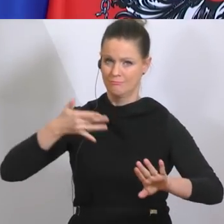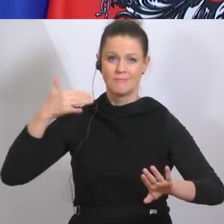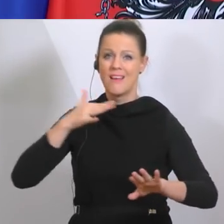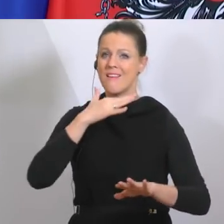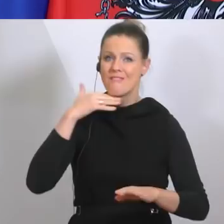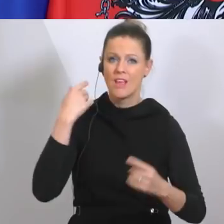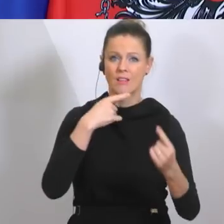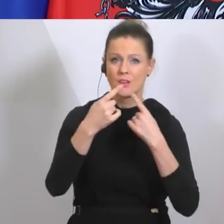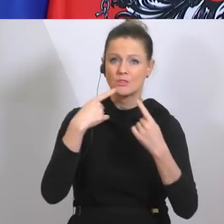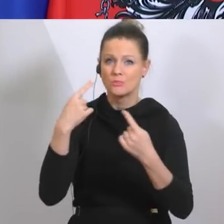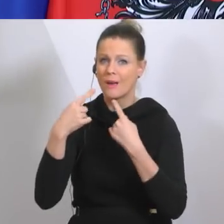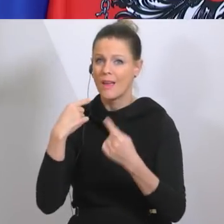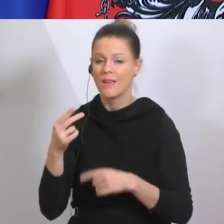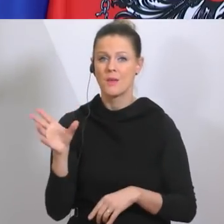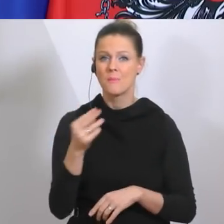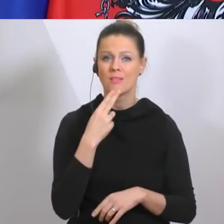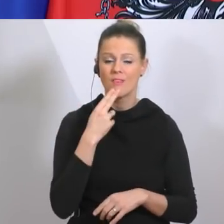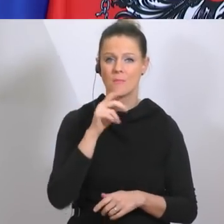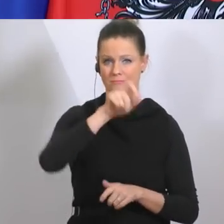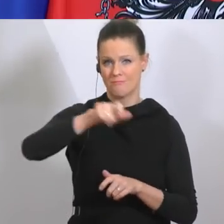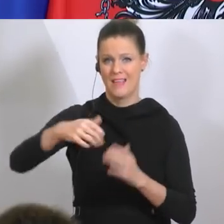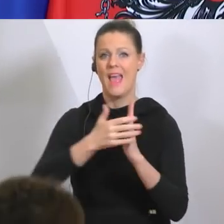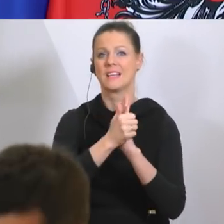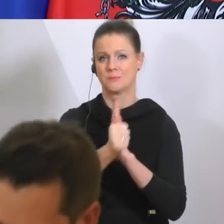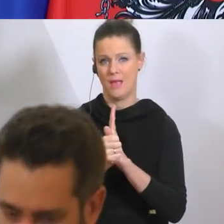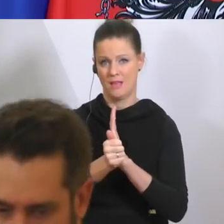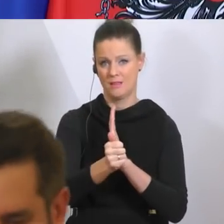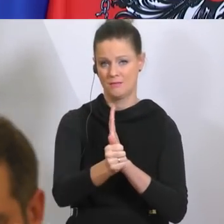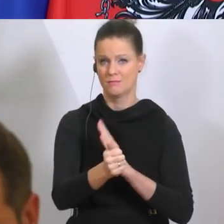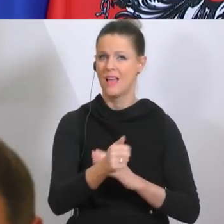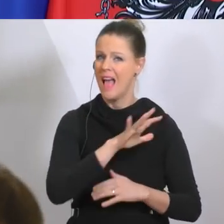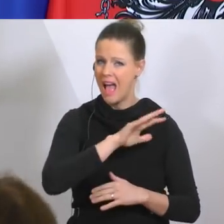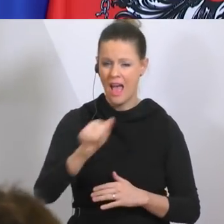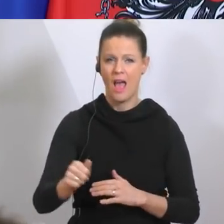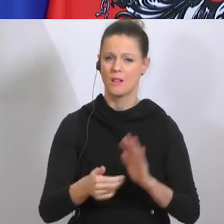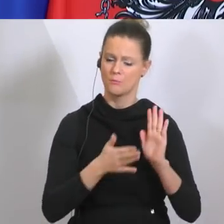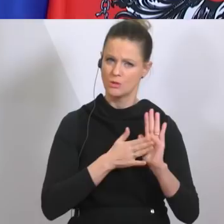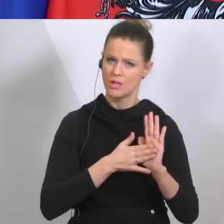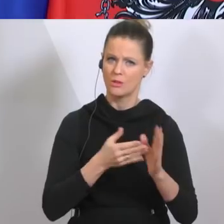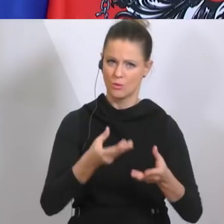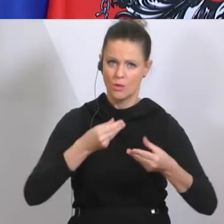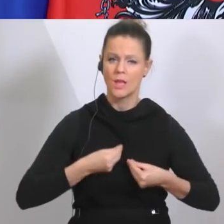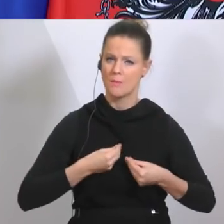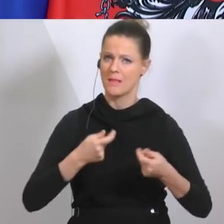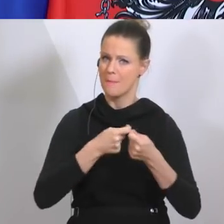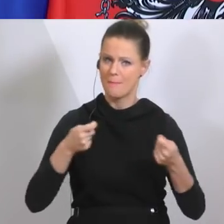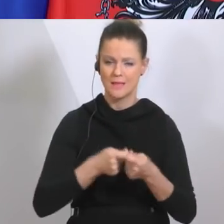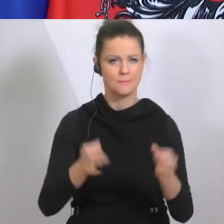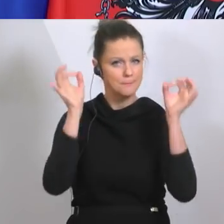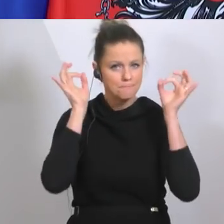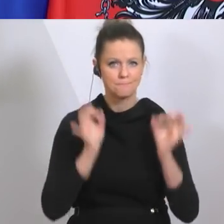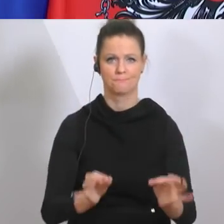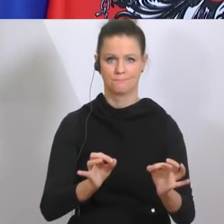und Experten geführt und alle bestätigen uns in den Maßnahmen, die wir setzen. Und mehr noch, schauen Sie